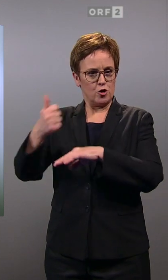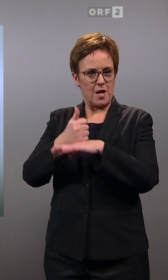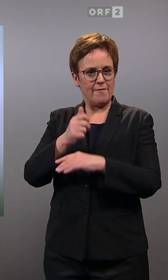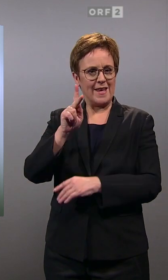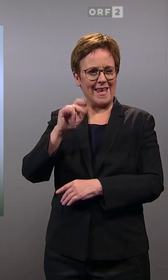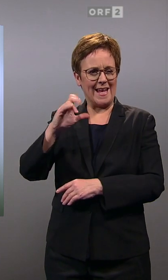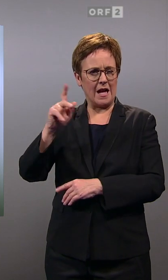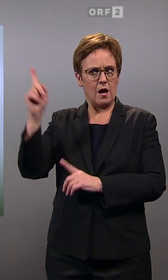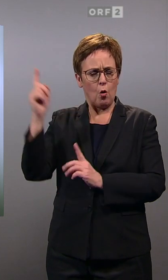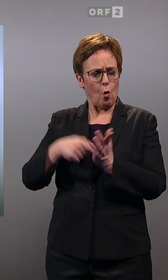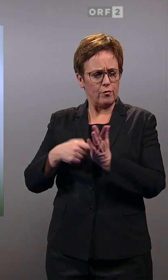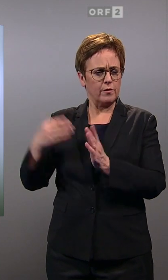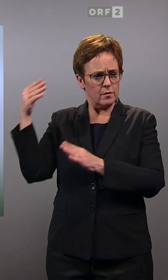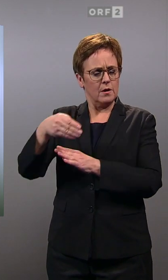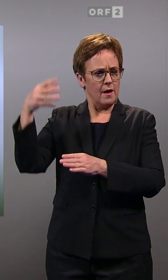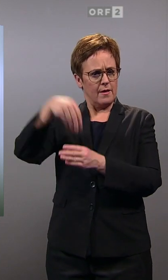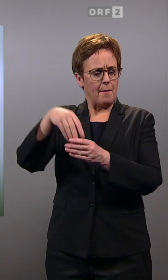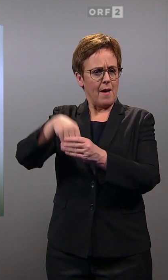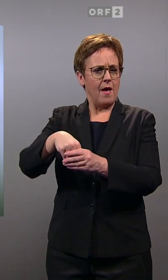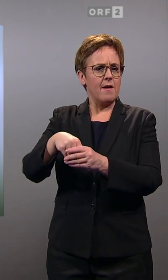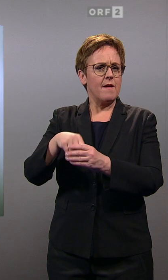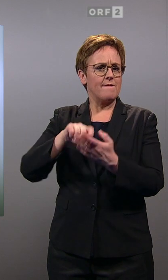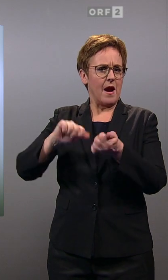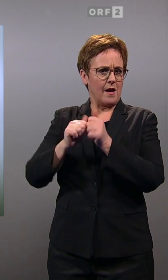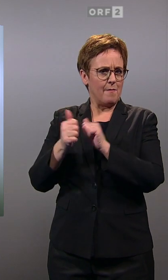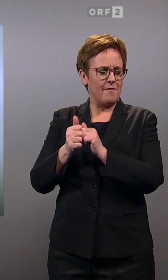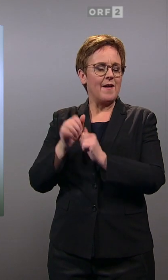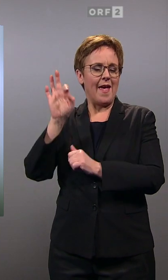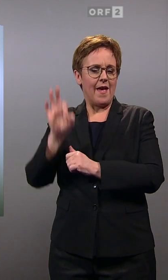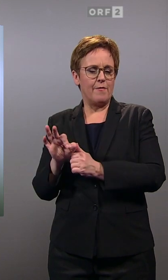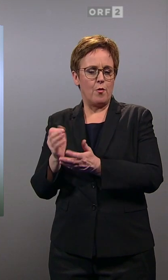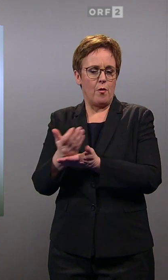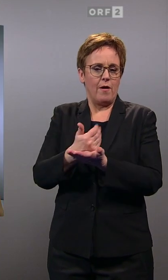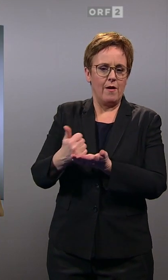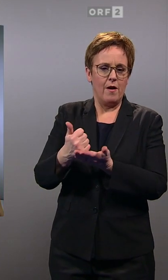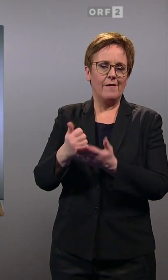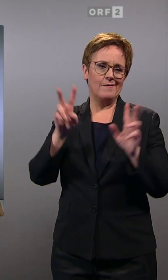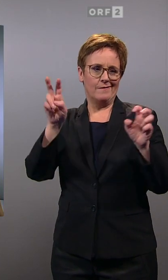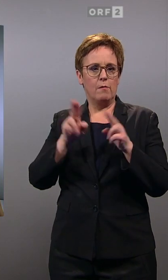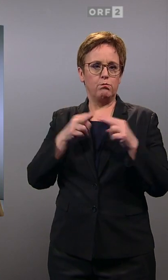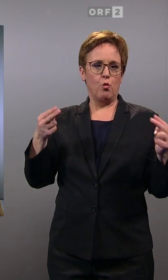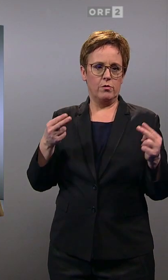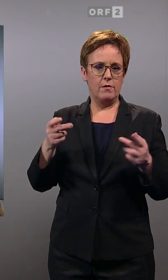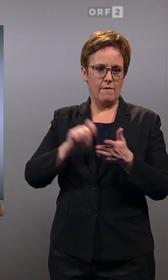im Wahlkampf war. Hat die FPÖ diesen Wahlkampf in Niederösterreich zu einem Bundeswahlkampf gemacht?